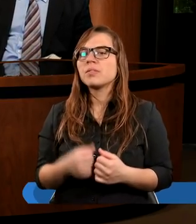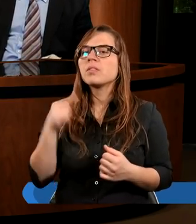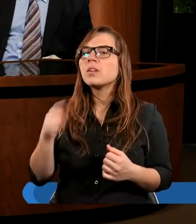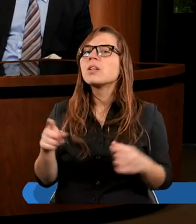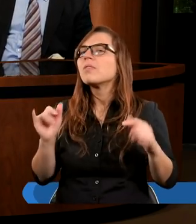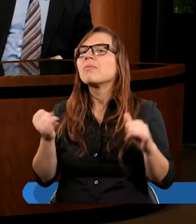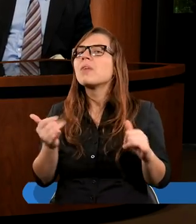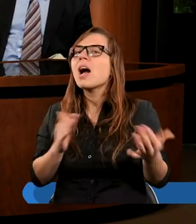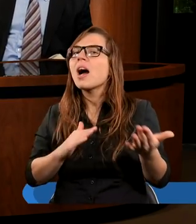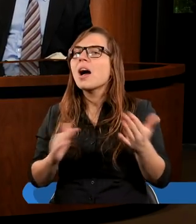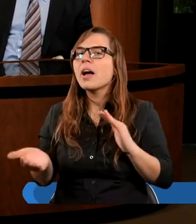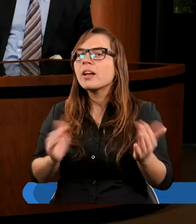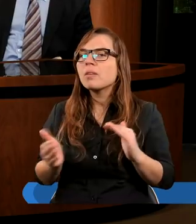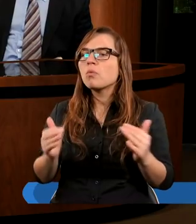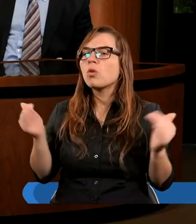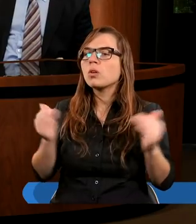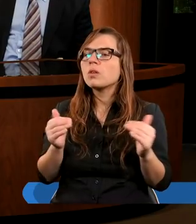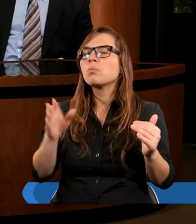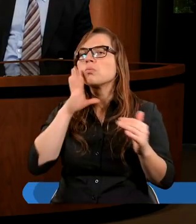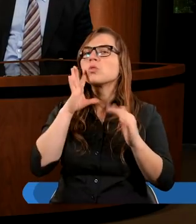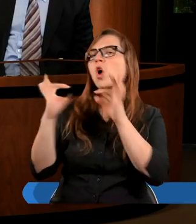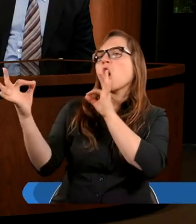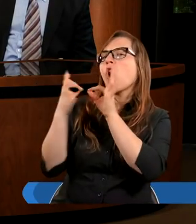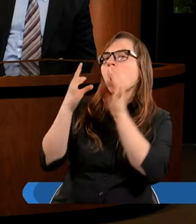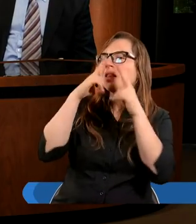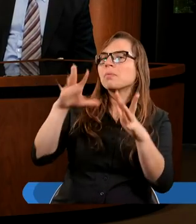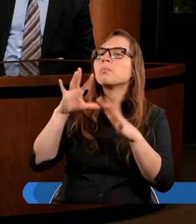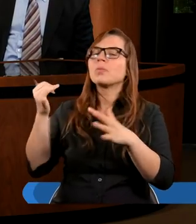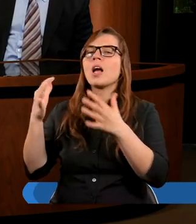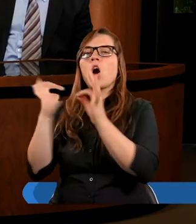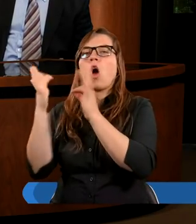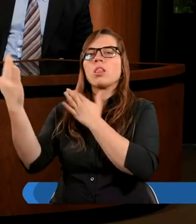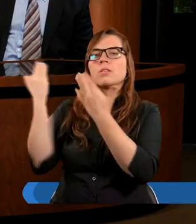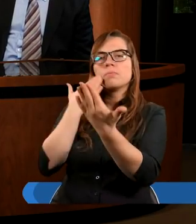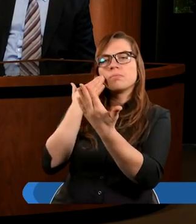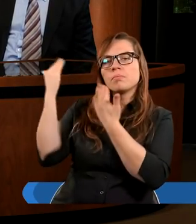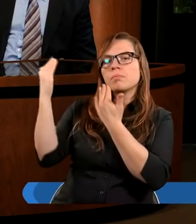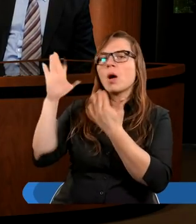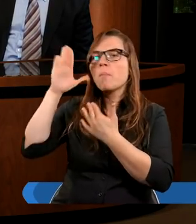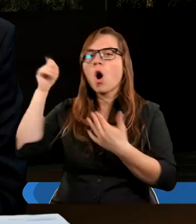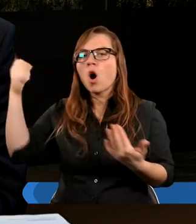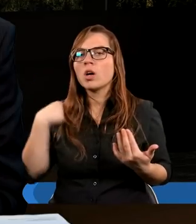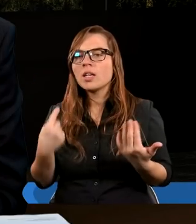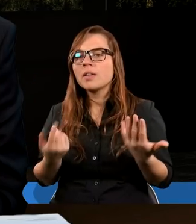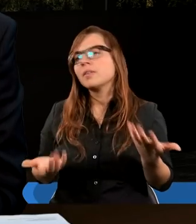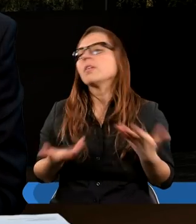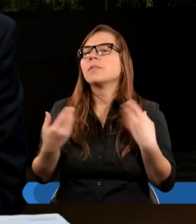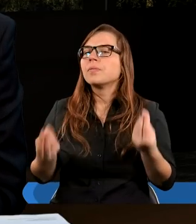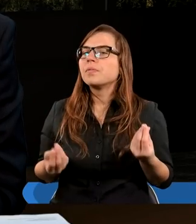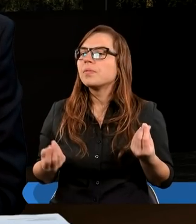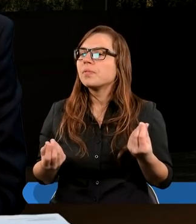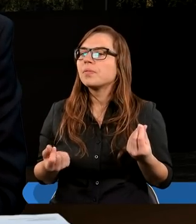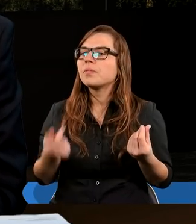tego, w jaki sposób też ja tworzę moją relację z Bogiem, tak, na co dzień. Bo wtedy, kiedy mam naprawdę, chociaż